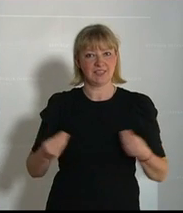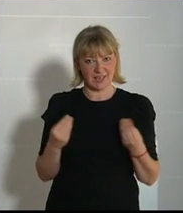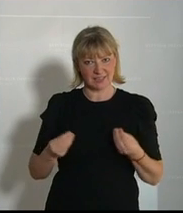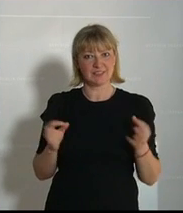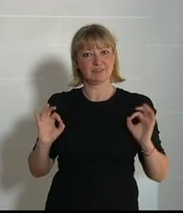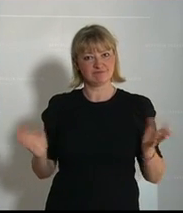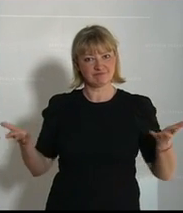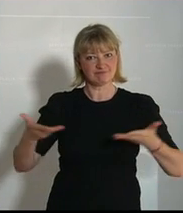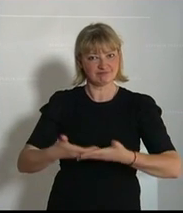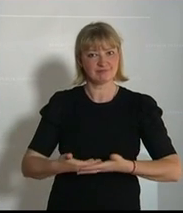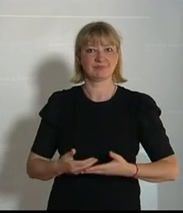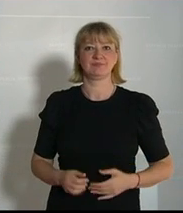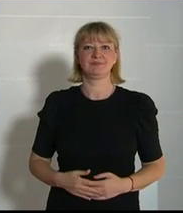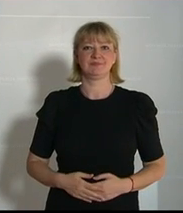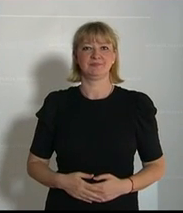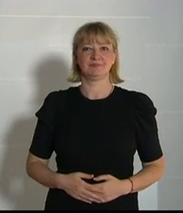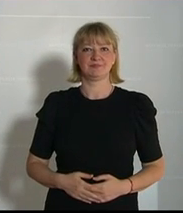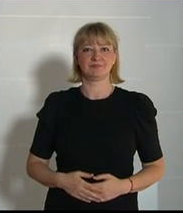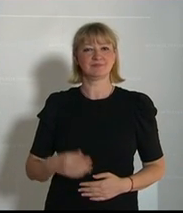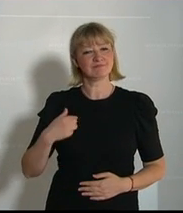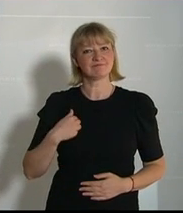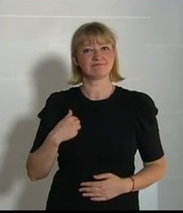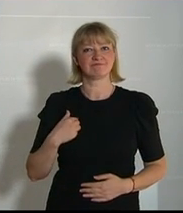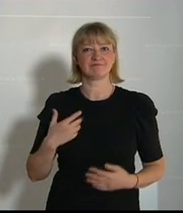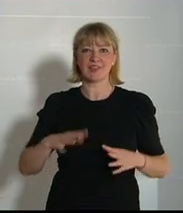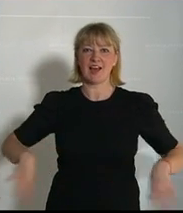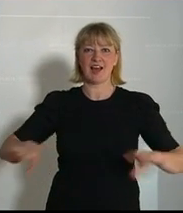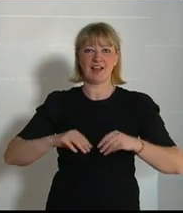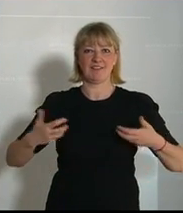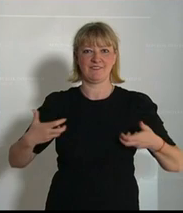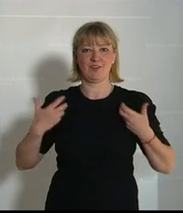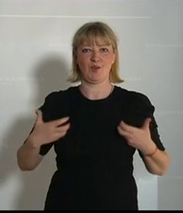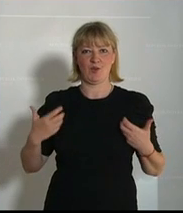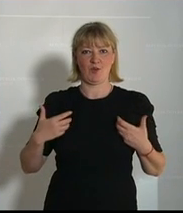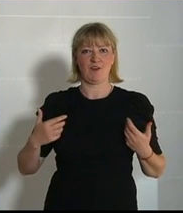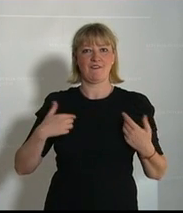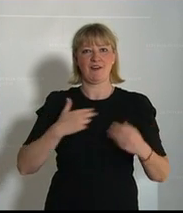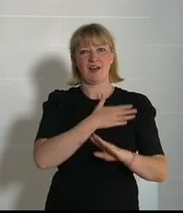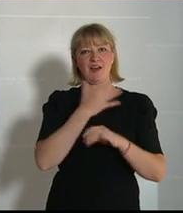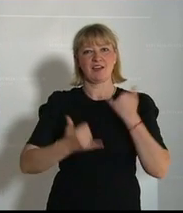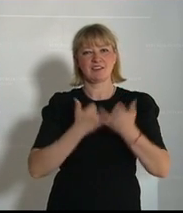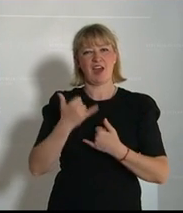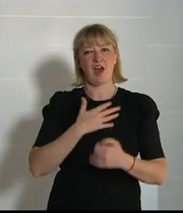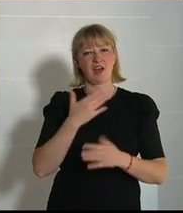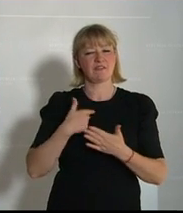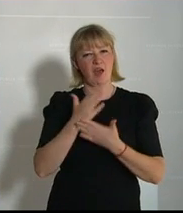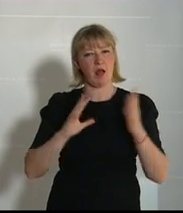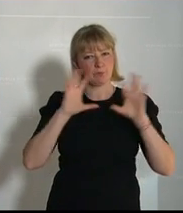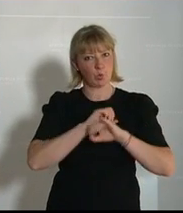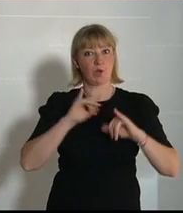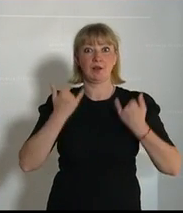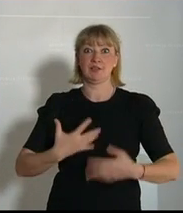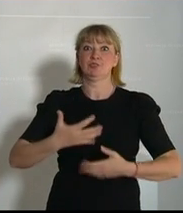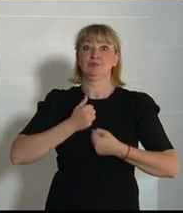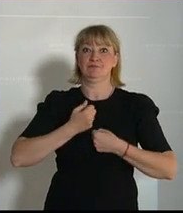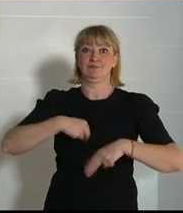beitragen. Und ich denke, wir sind alle froh, dass es nach Jahren des Halbdunkels wieder gelungen ist,